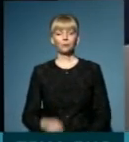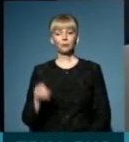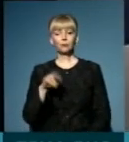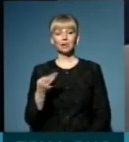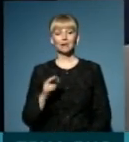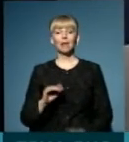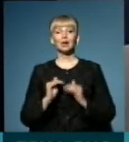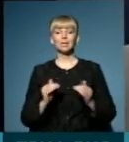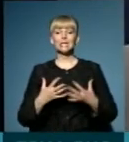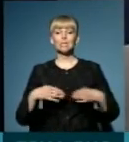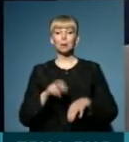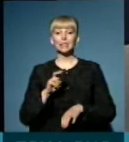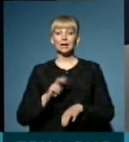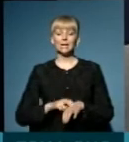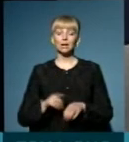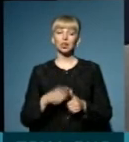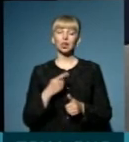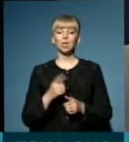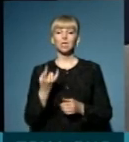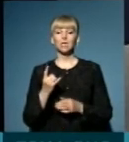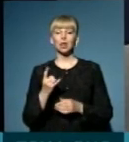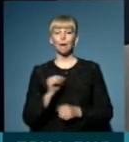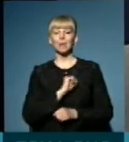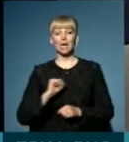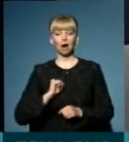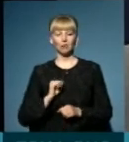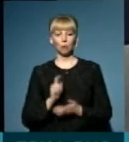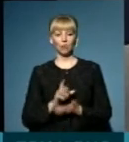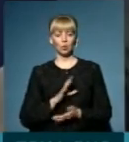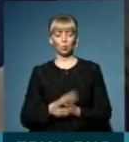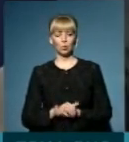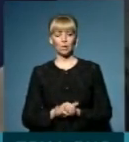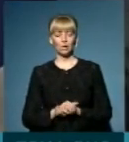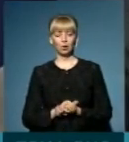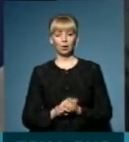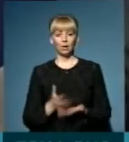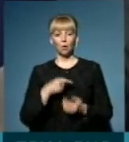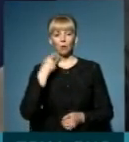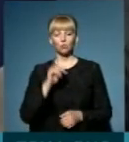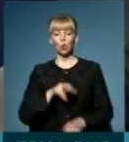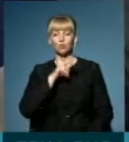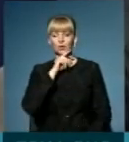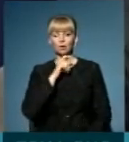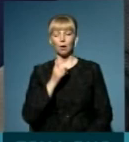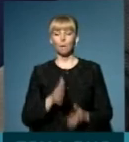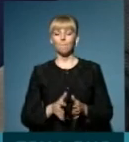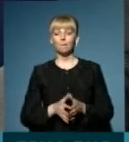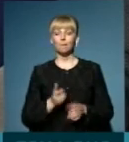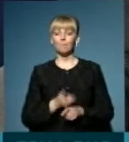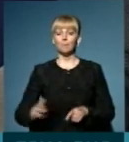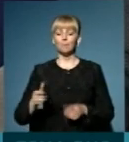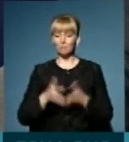дітей сімейний лікар чи педіатр має бути? Ну, дивіться, ми говорили про те, що в Чернівцях більшість